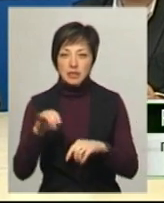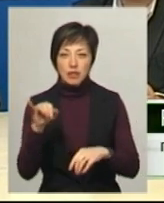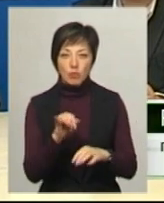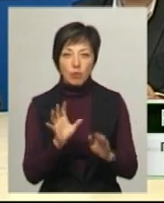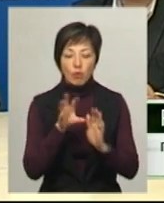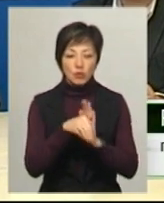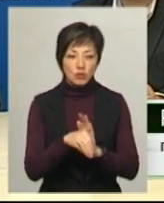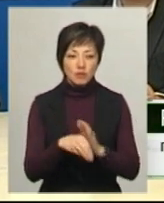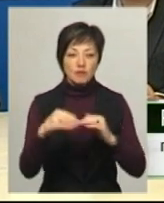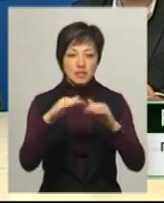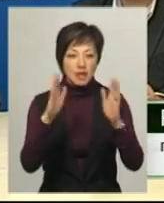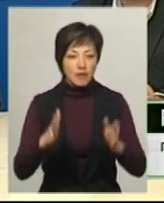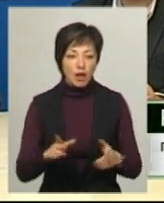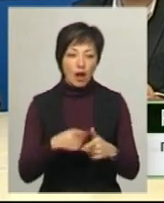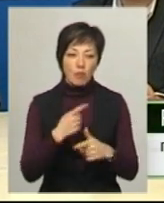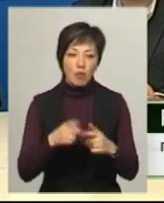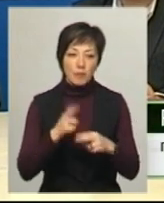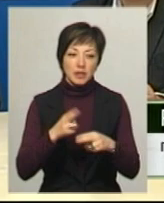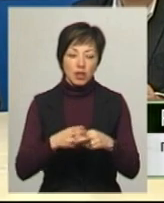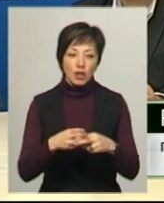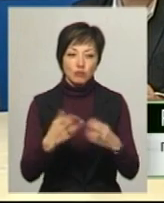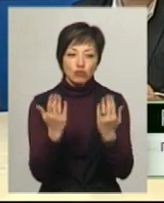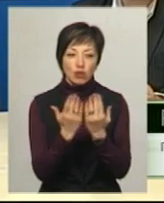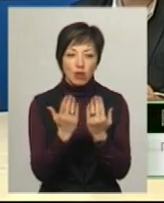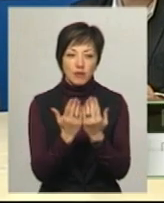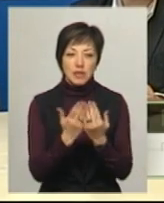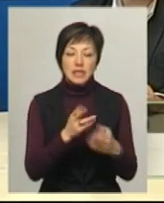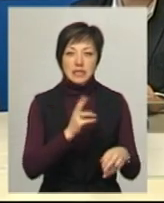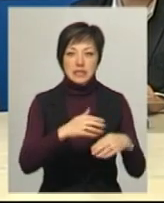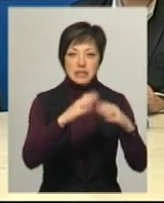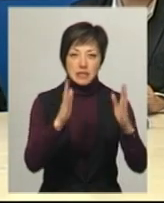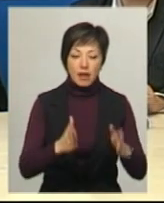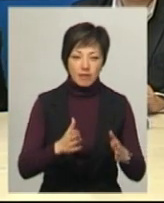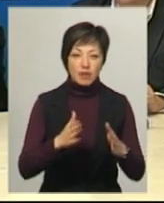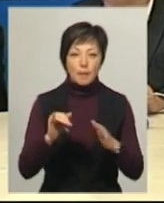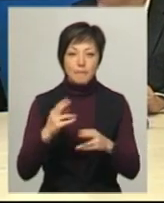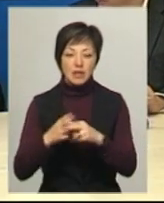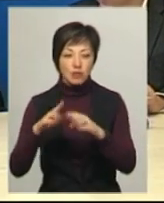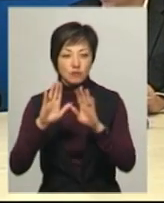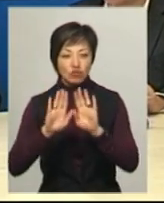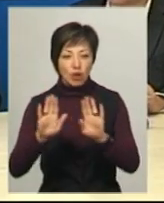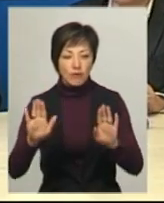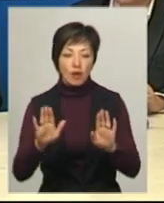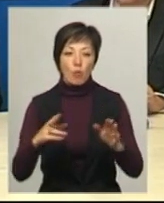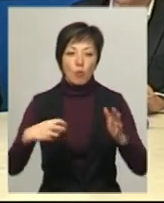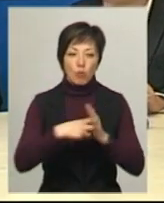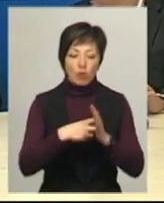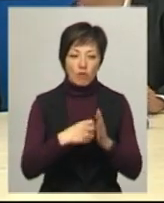поміщені у сейфі або металеві шафи. Сейфі і металеві шафи будуть опломбовані або опечатані.